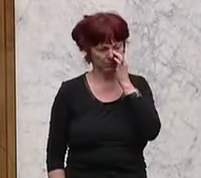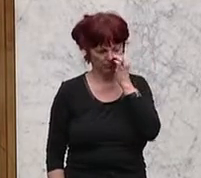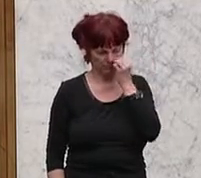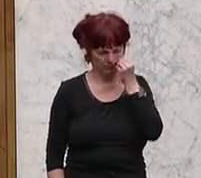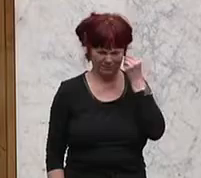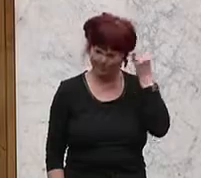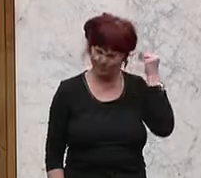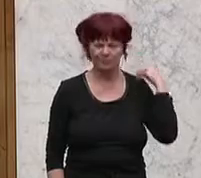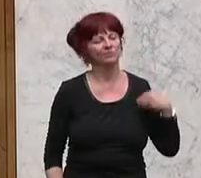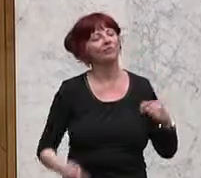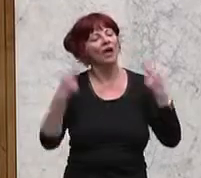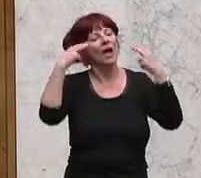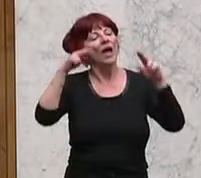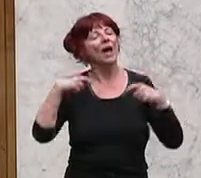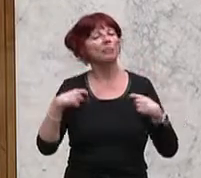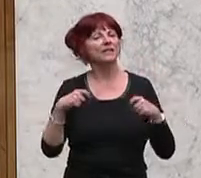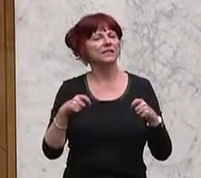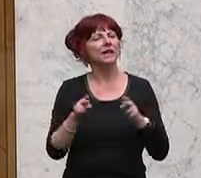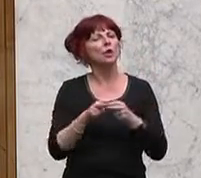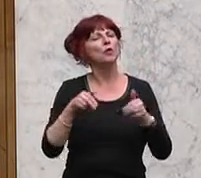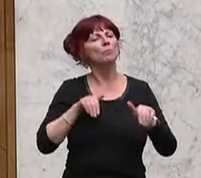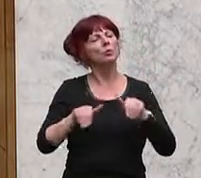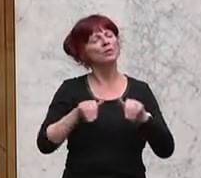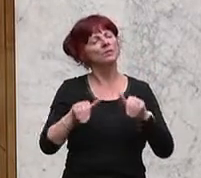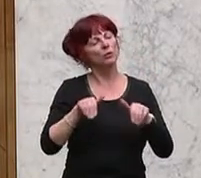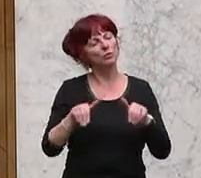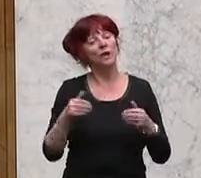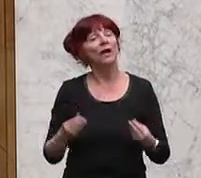Für den Urlauberreiseverkehr wird das keine Entlastung bringen.